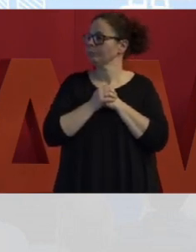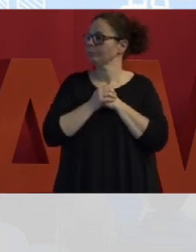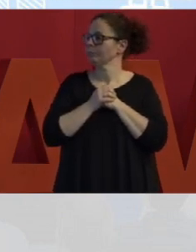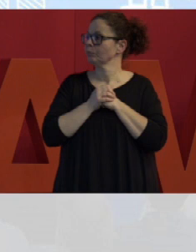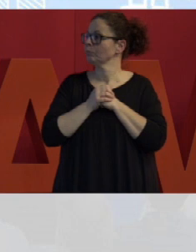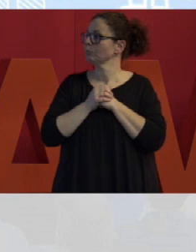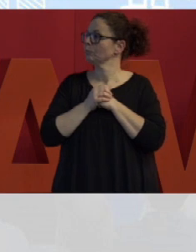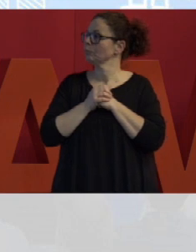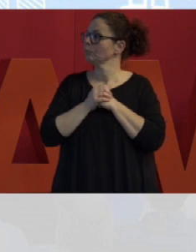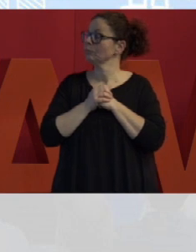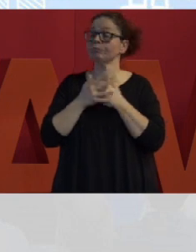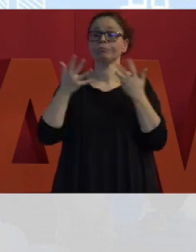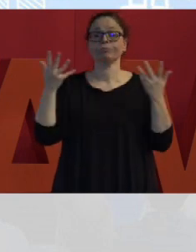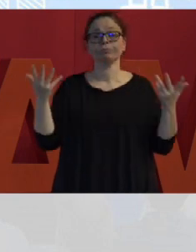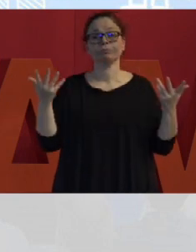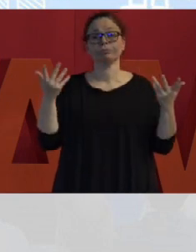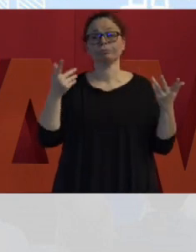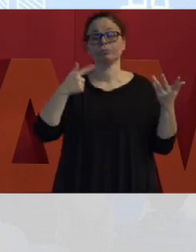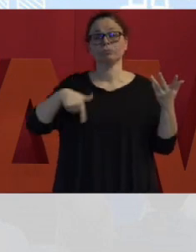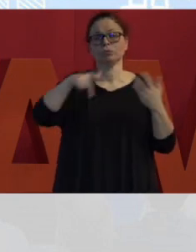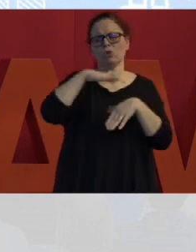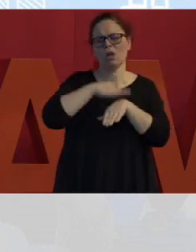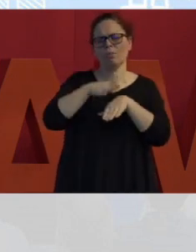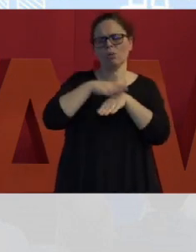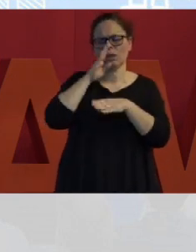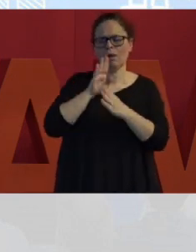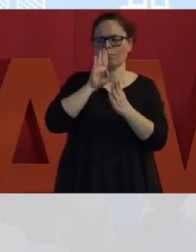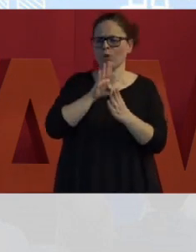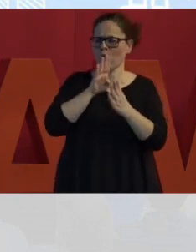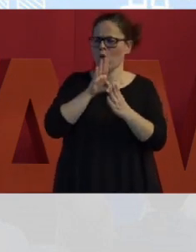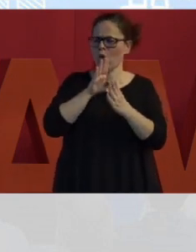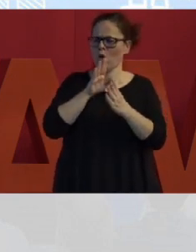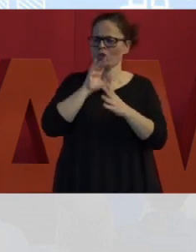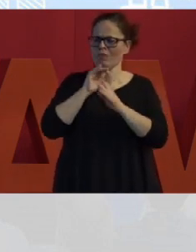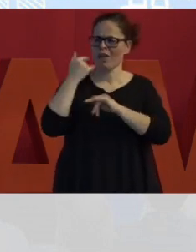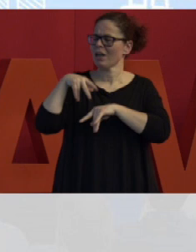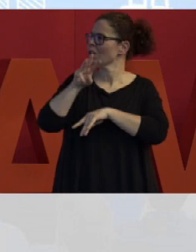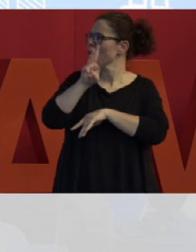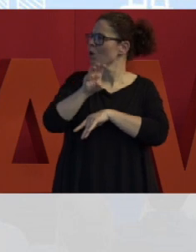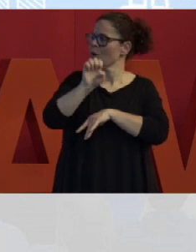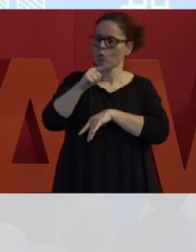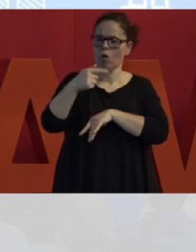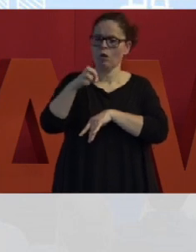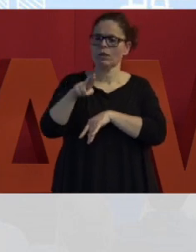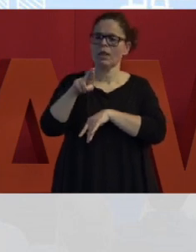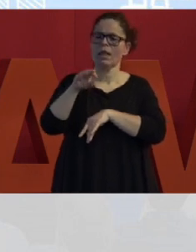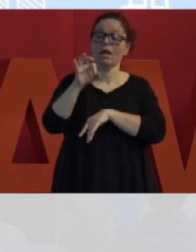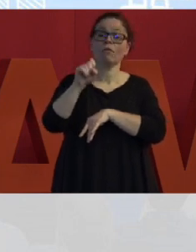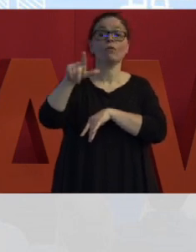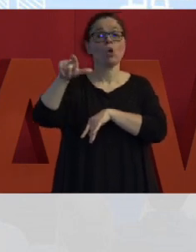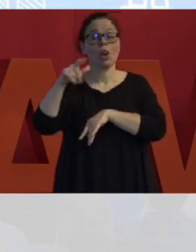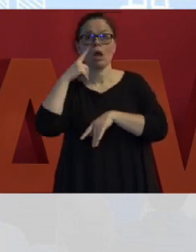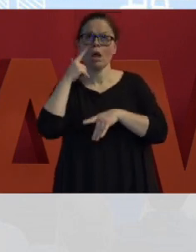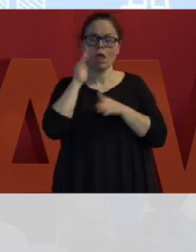quell'approccio a cui siamo tutti più abituati, il waterfall, avremmo diviso le attività in sequenza e avremmo lavorato a